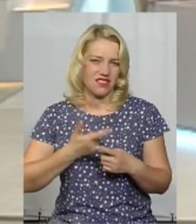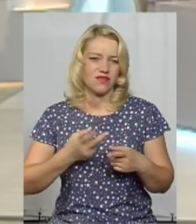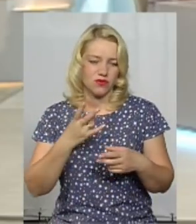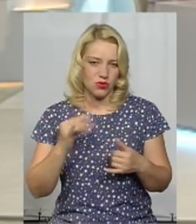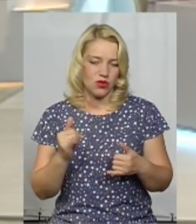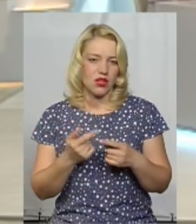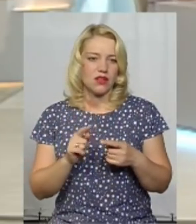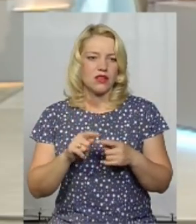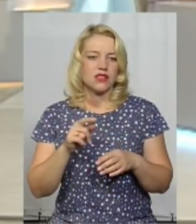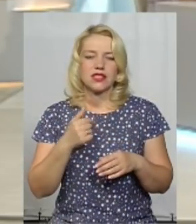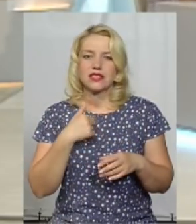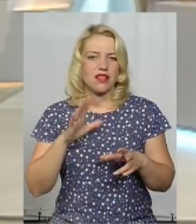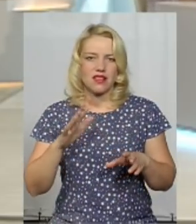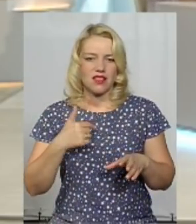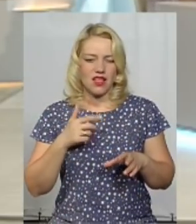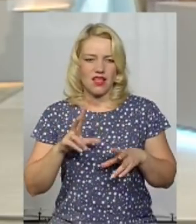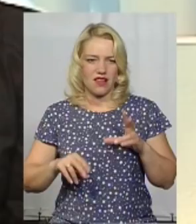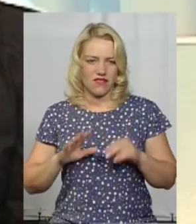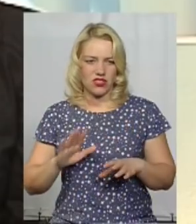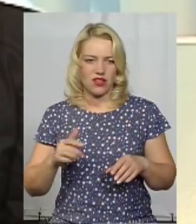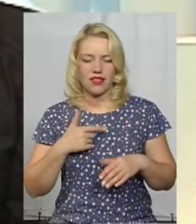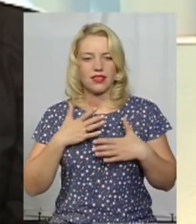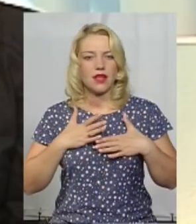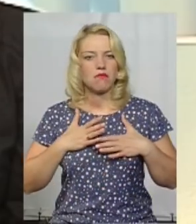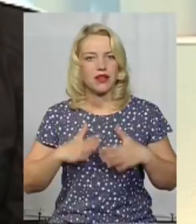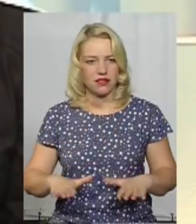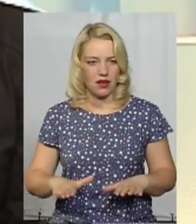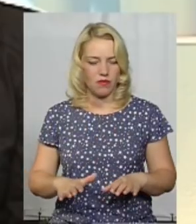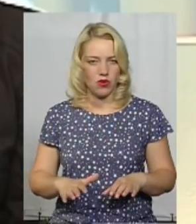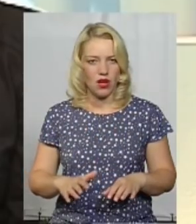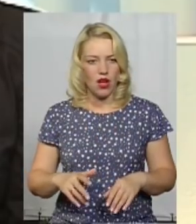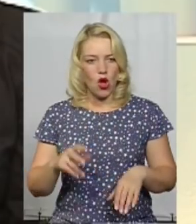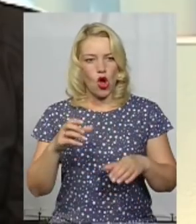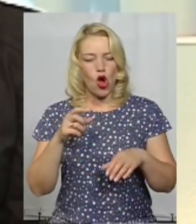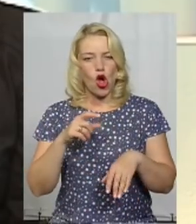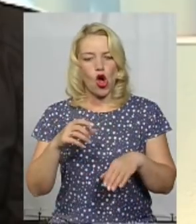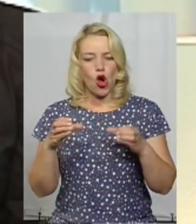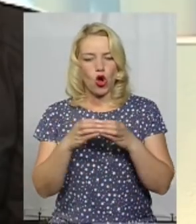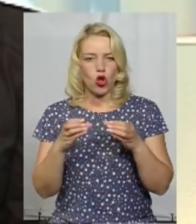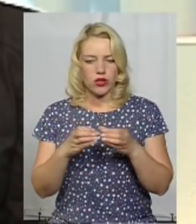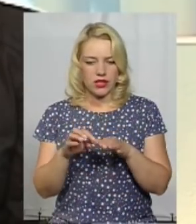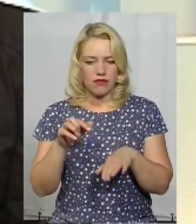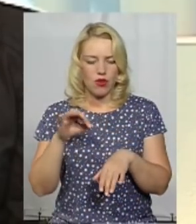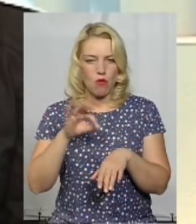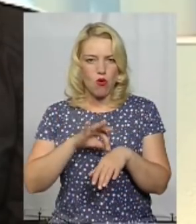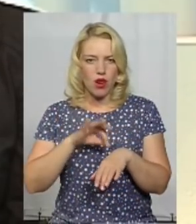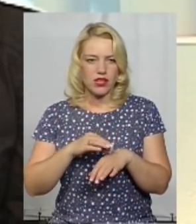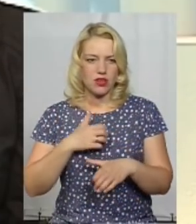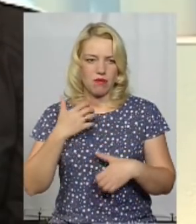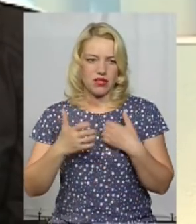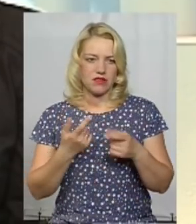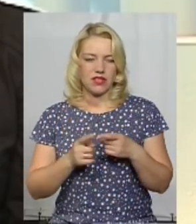це не я вважаю. По-перше, дуже неприємно, звичайно, колектив боляче переживає за це все. По-друге,